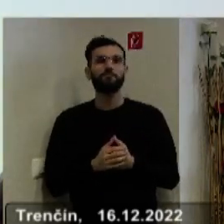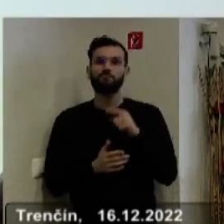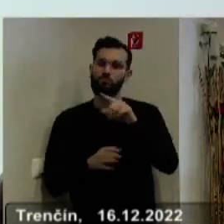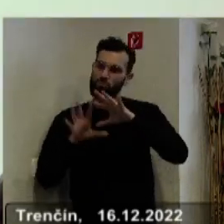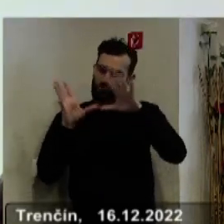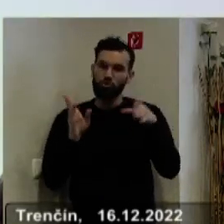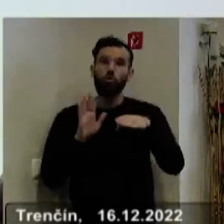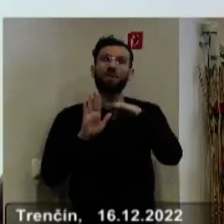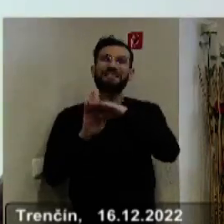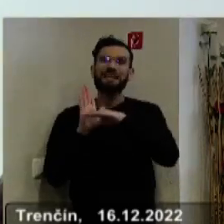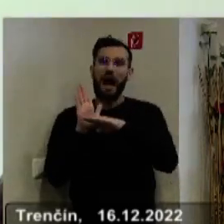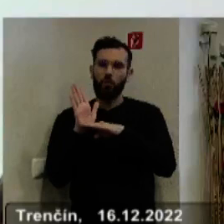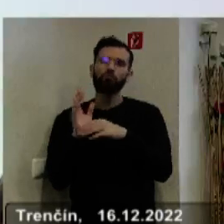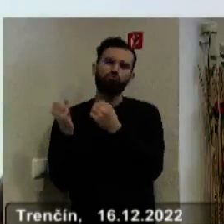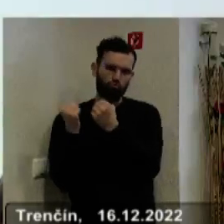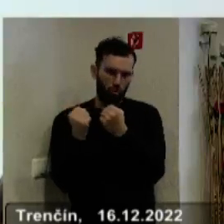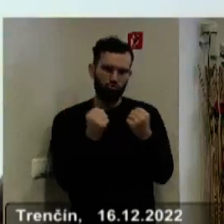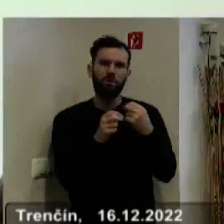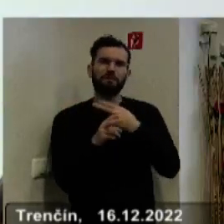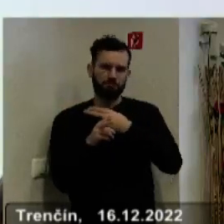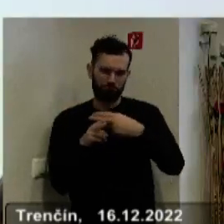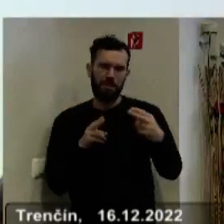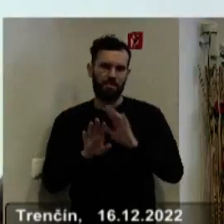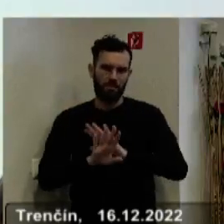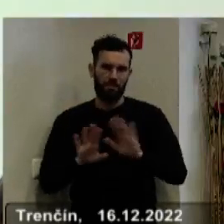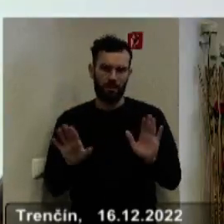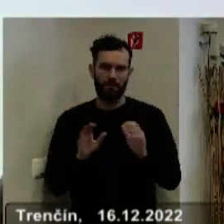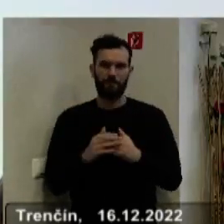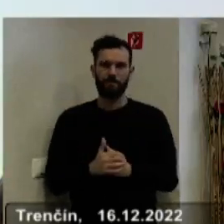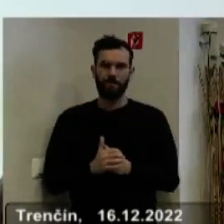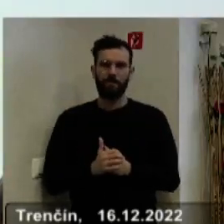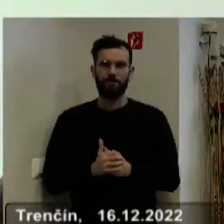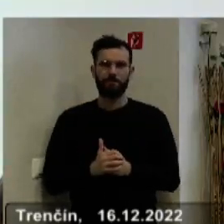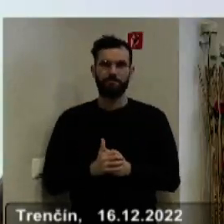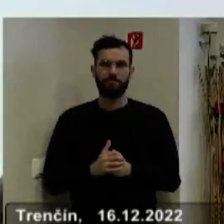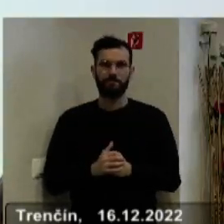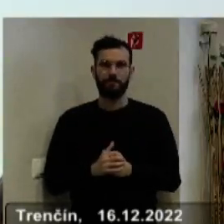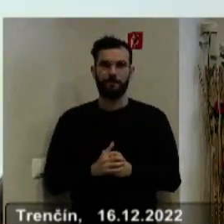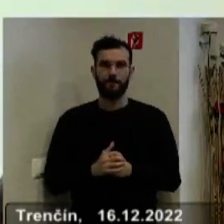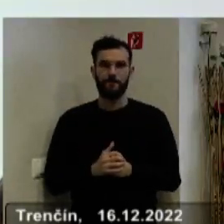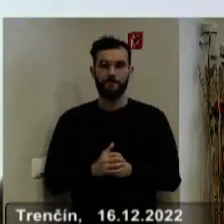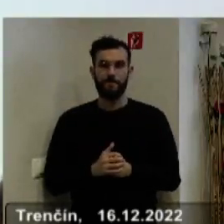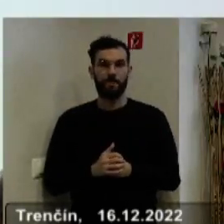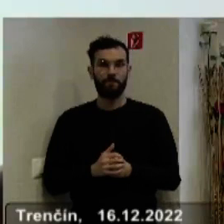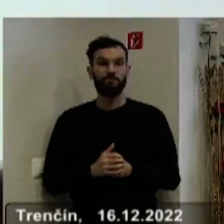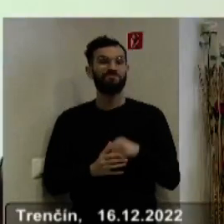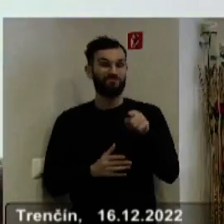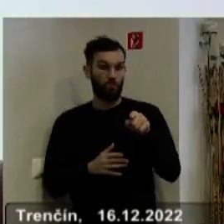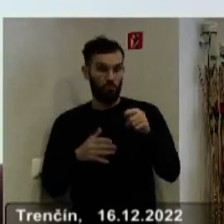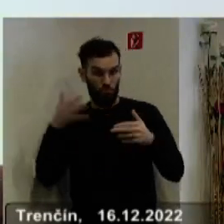všetky zákonno stanovené povinnosti, ktoré tu boli a tento rozpočet bol